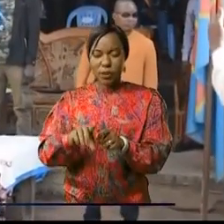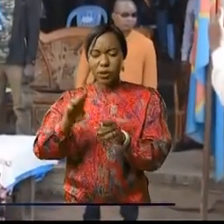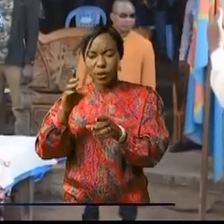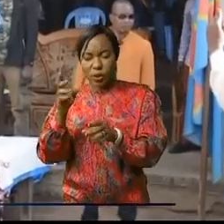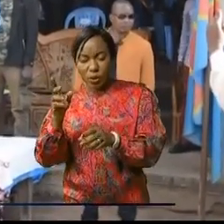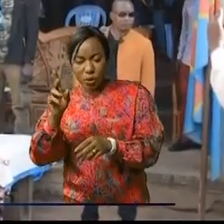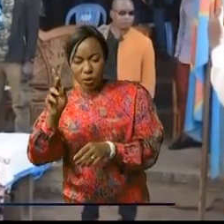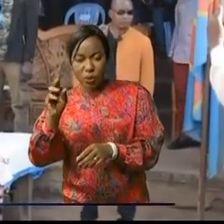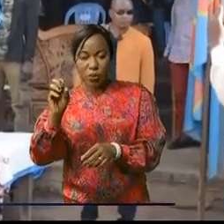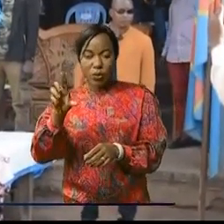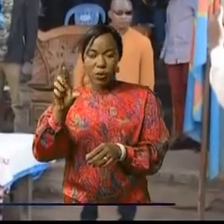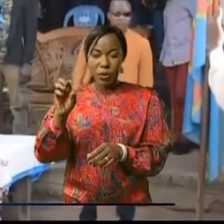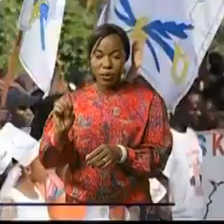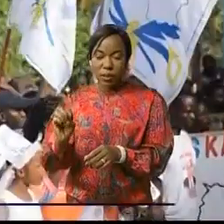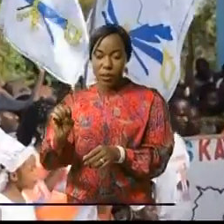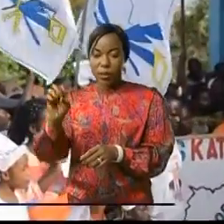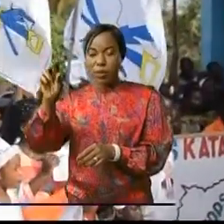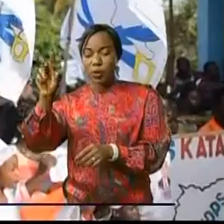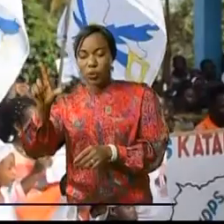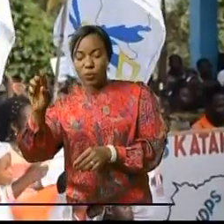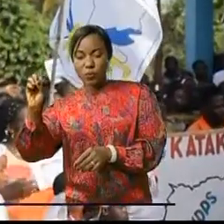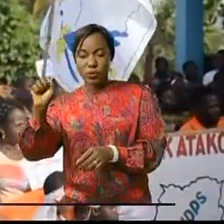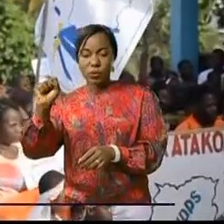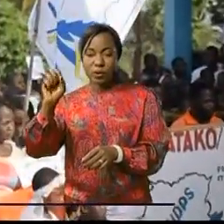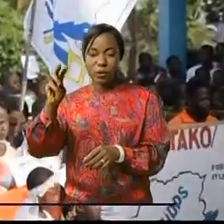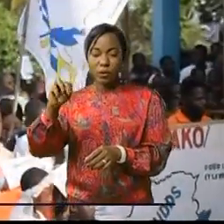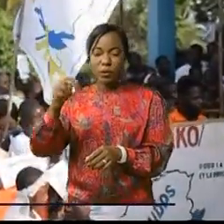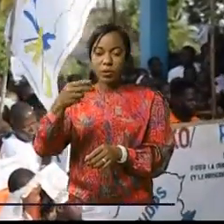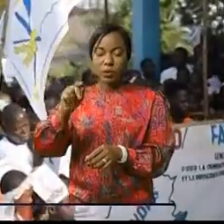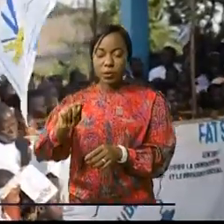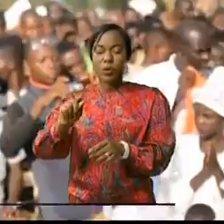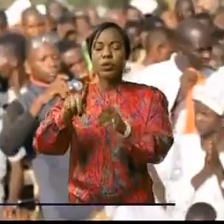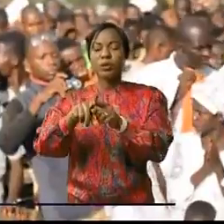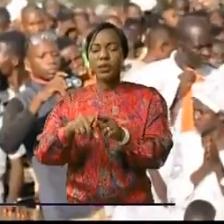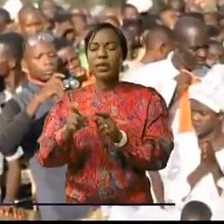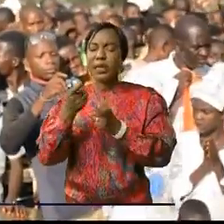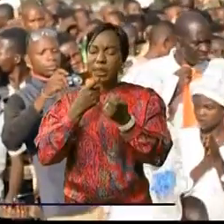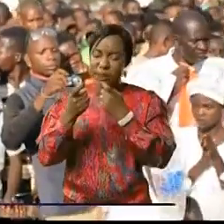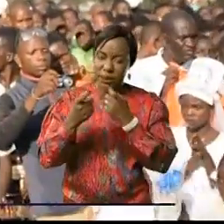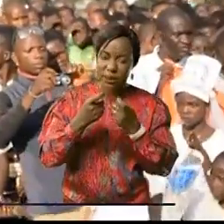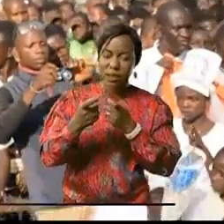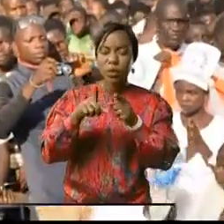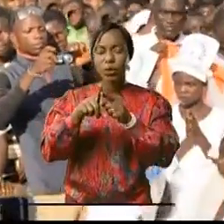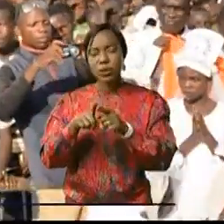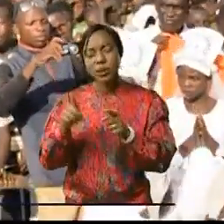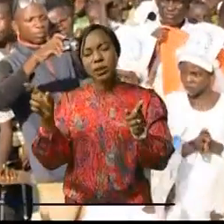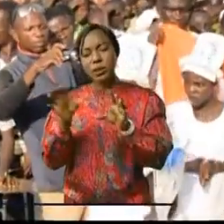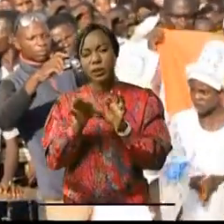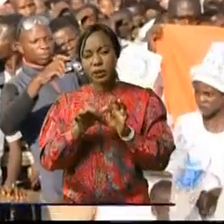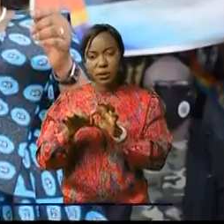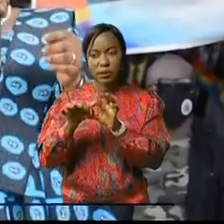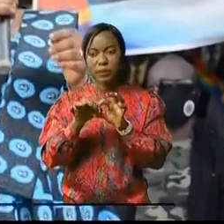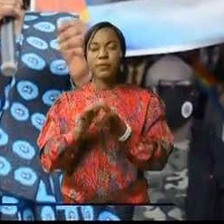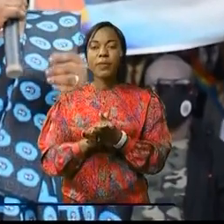Lodja, de Katakokombe, de Lusambo et de Lubefou, les sentiments de solidarité, de cohésion et de l'unité nationale.